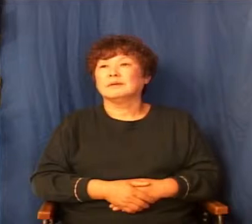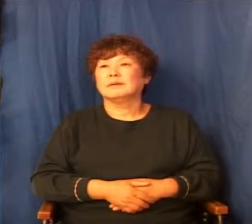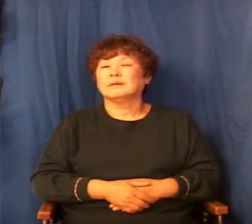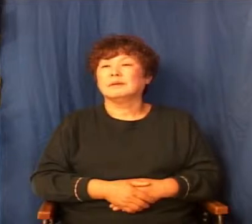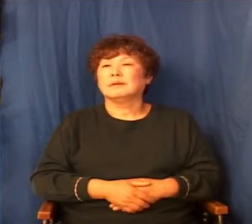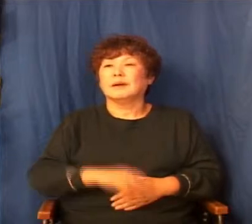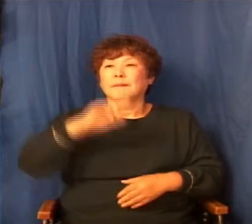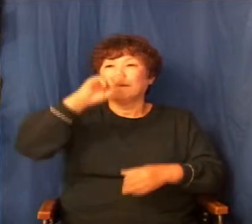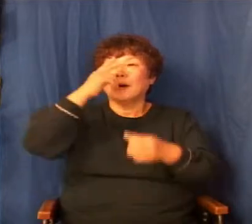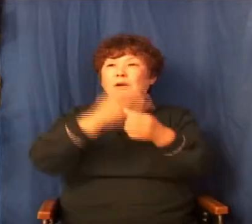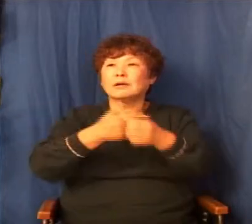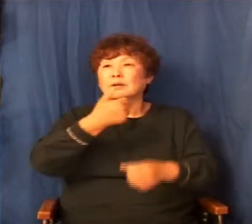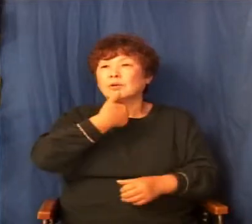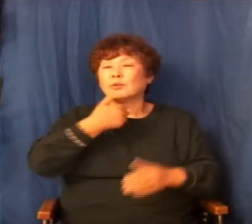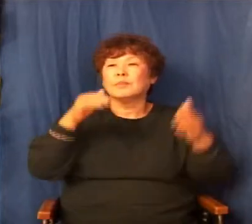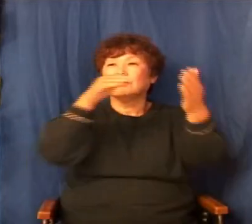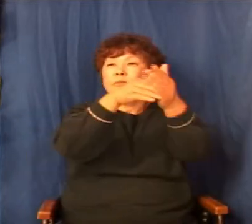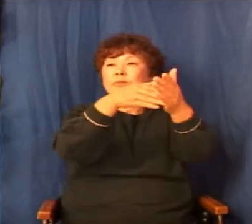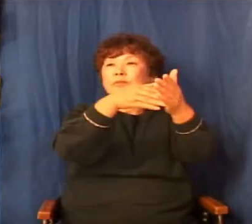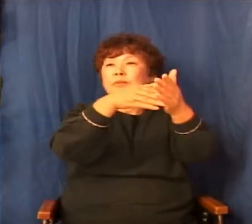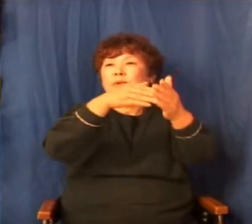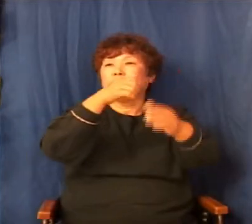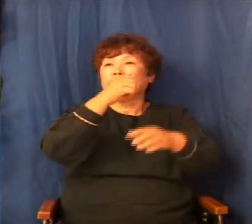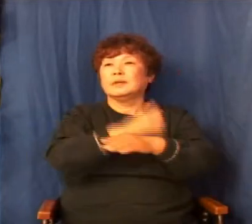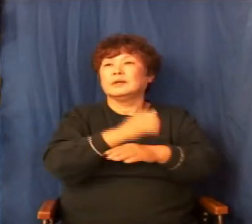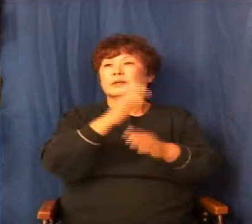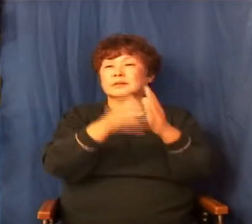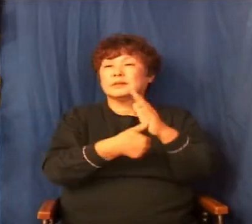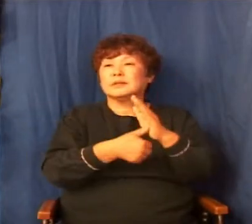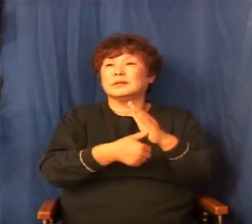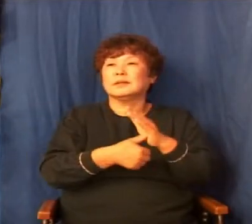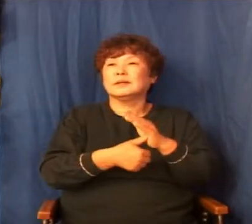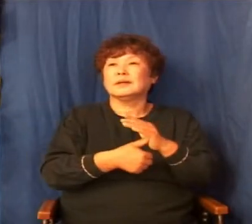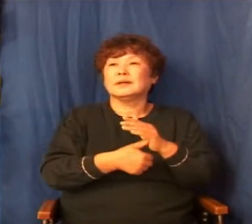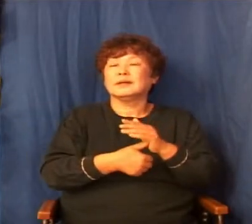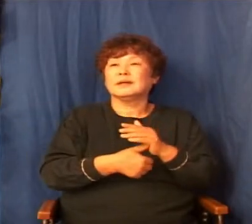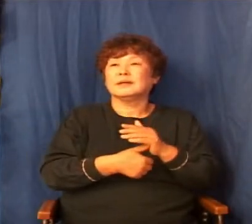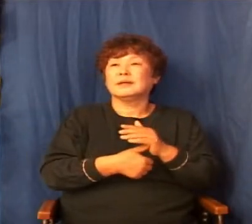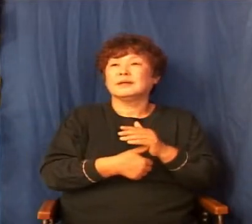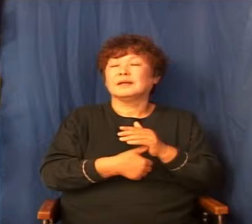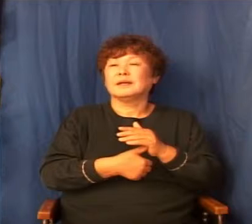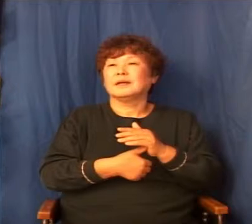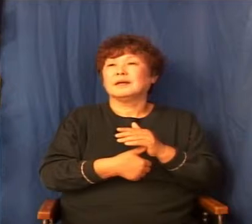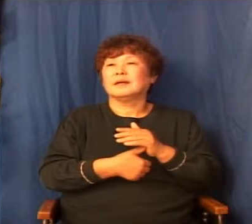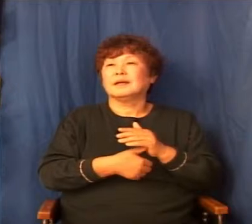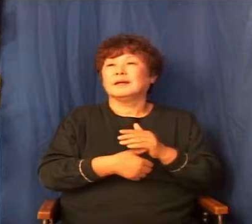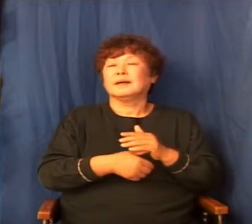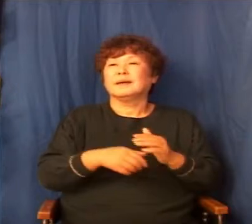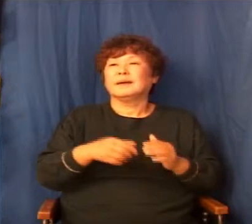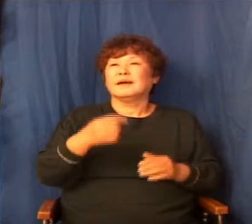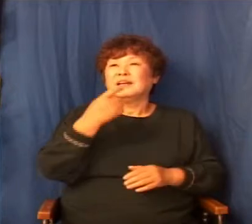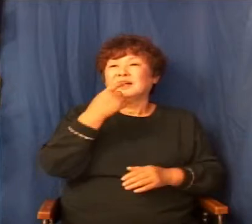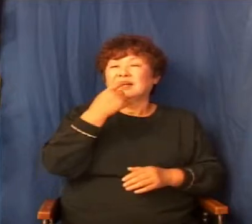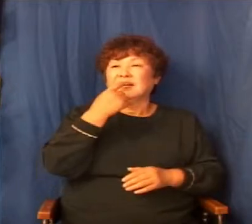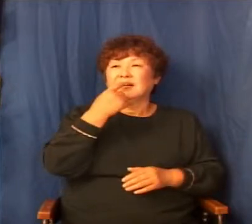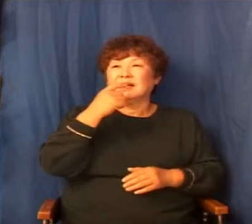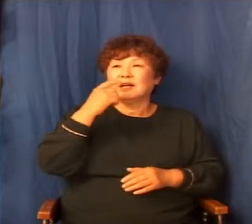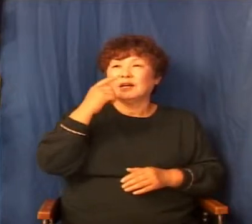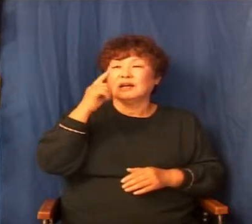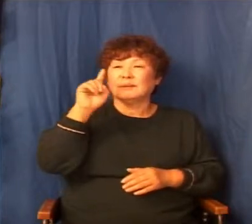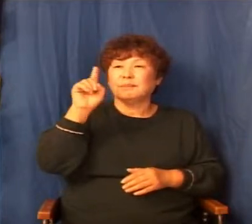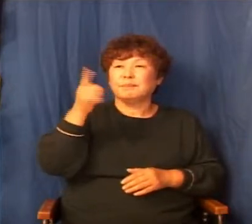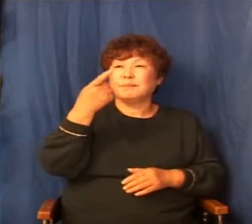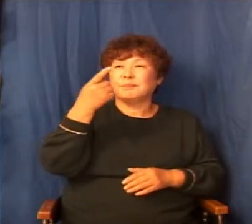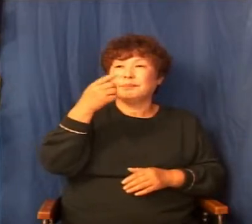바울이 로마에 도착했을 때 백부장이 한 명이 한 명만 내가